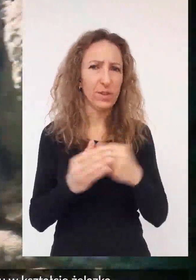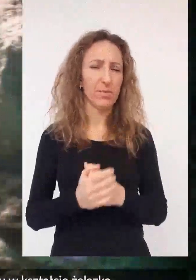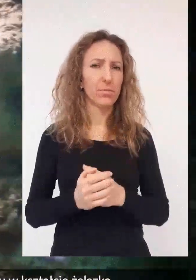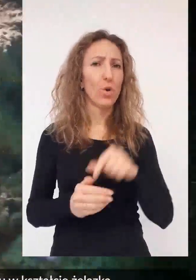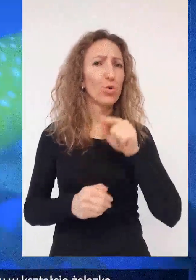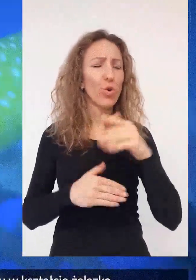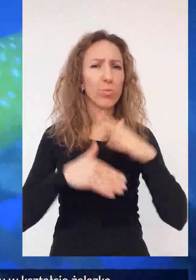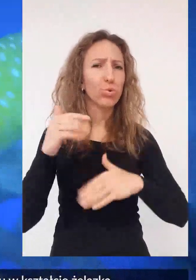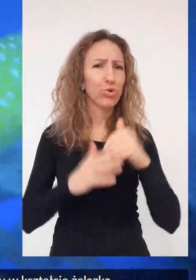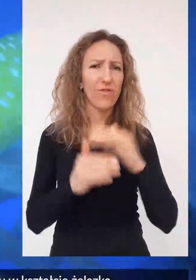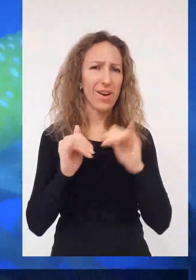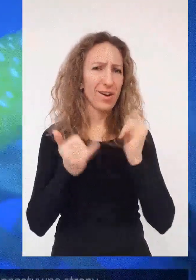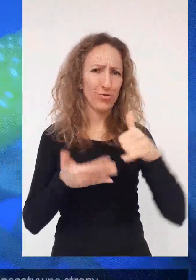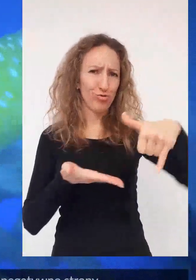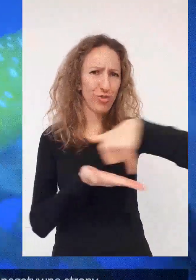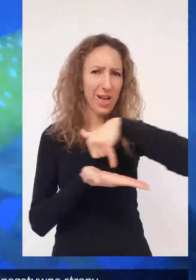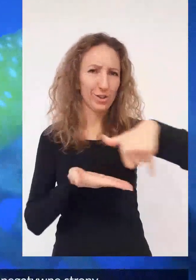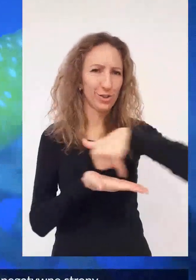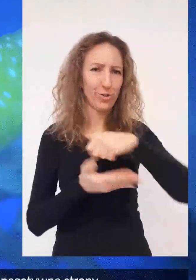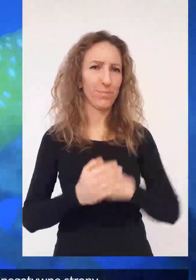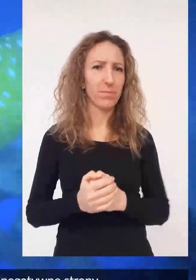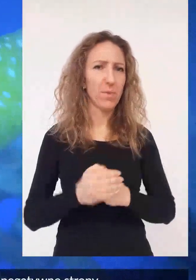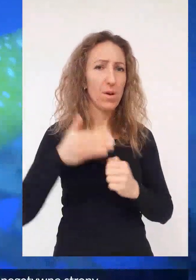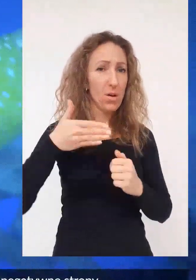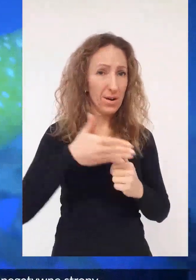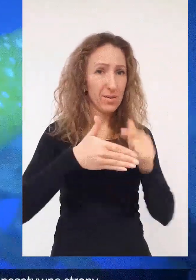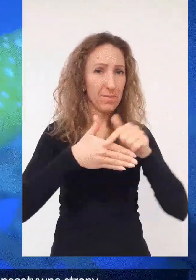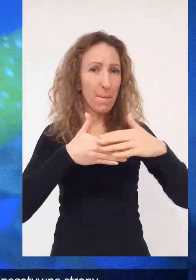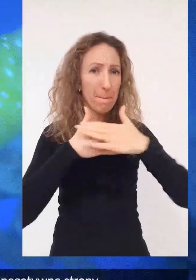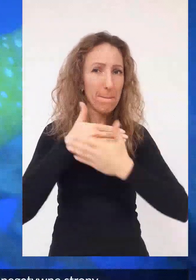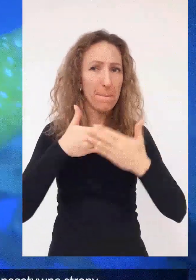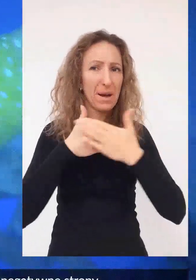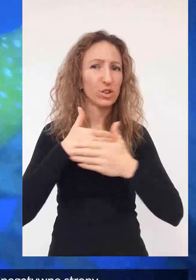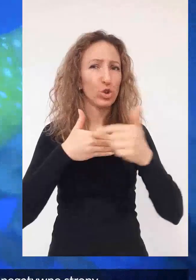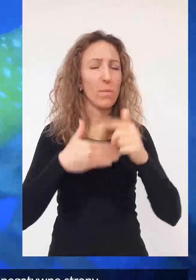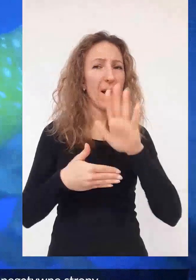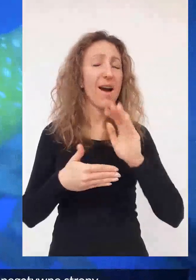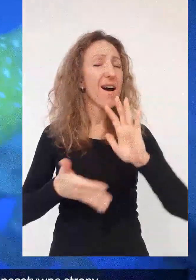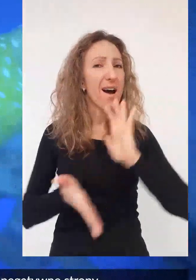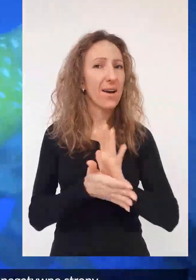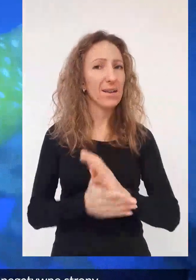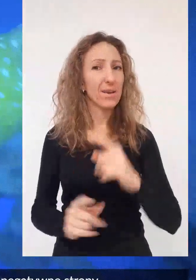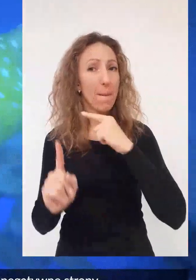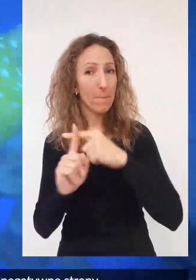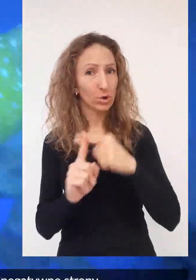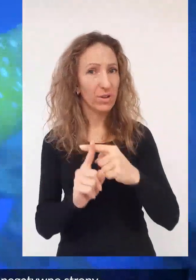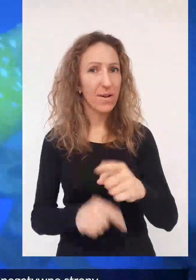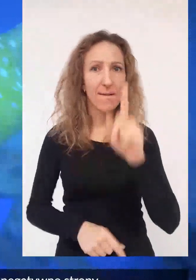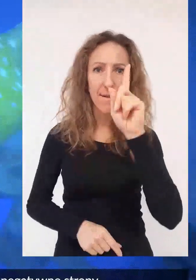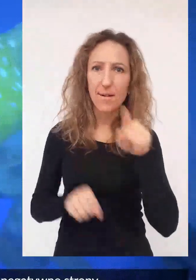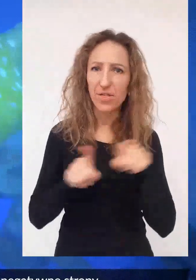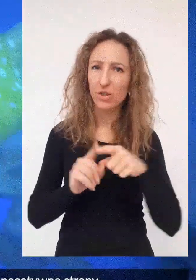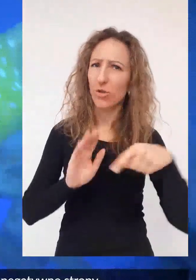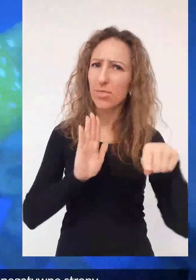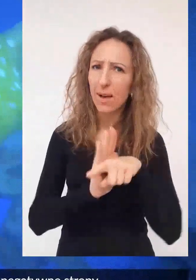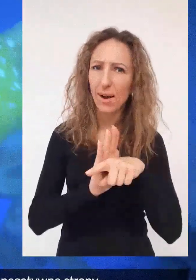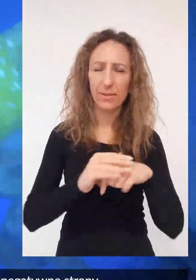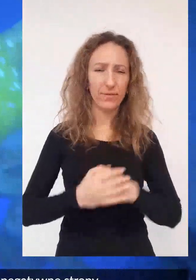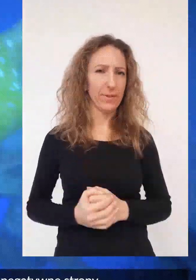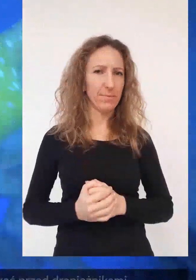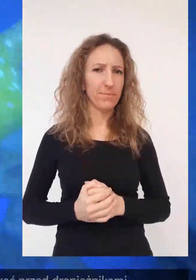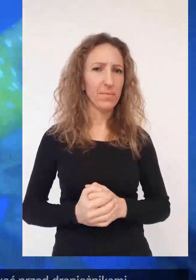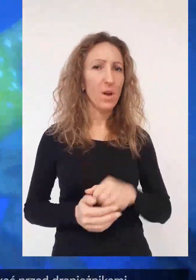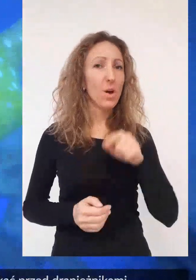kształcie żelazka. Posiadanie takiego pancerza ma swoje pozytywne i negatywne